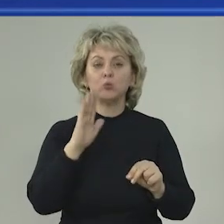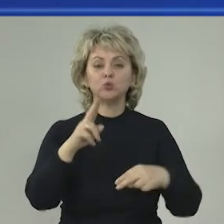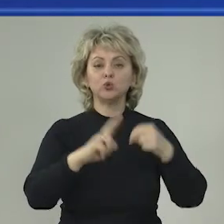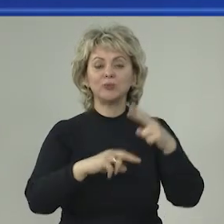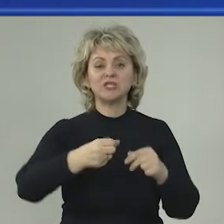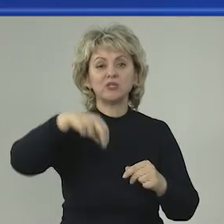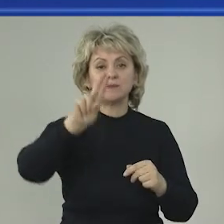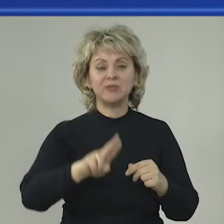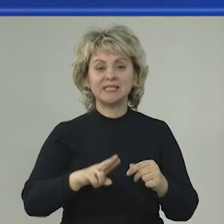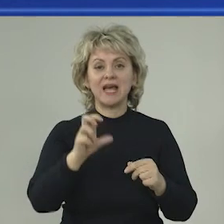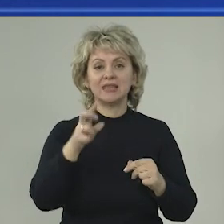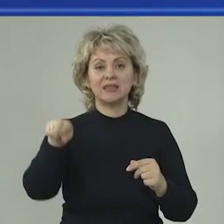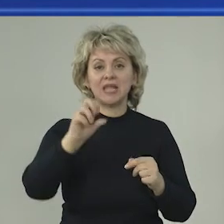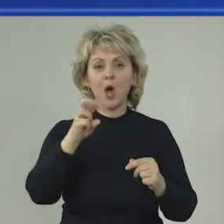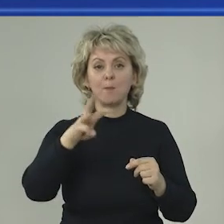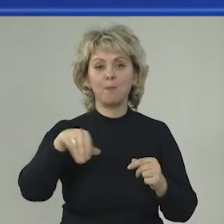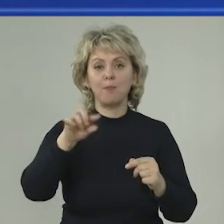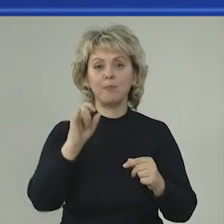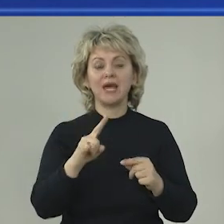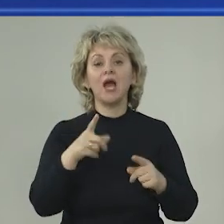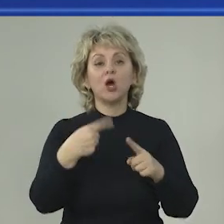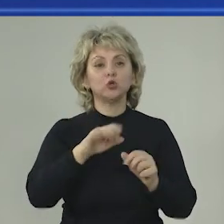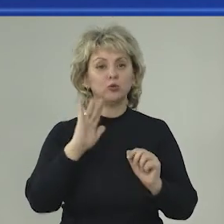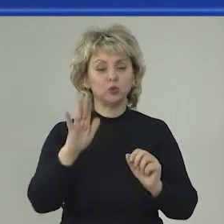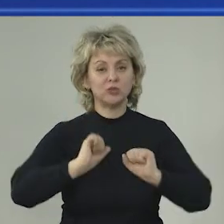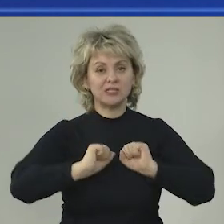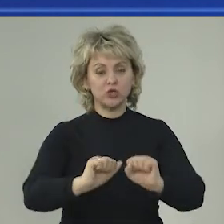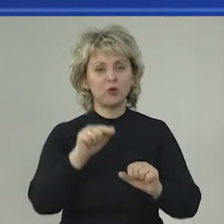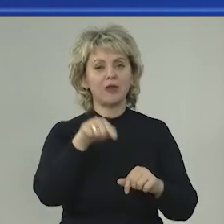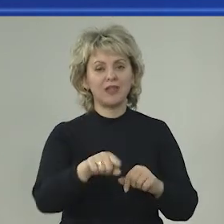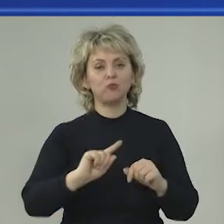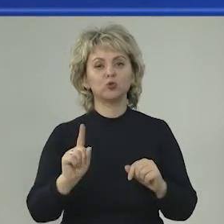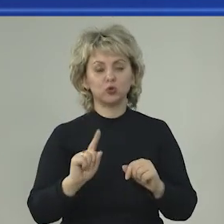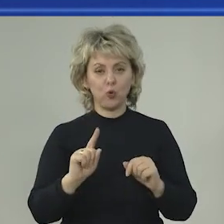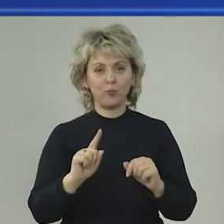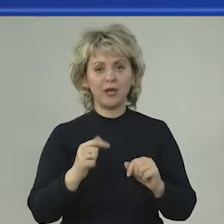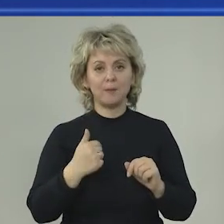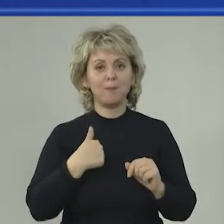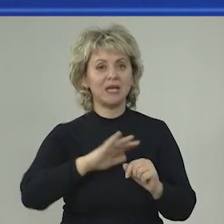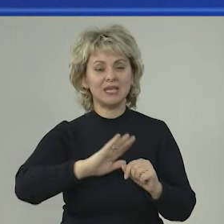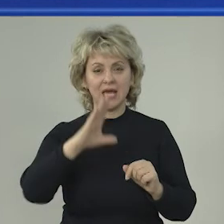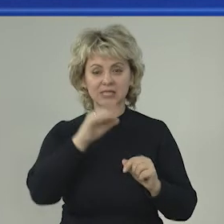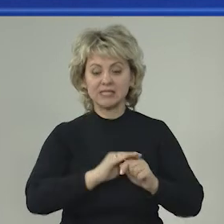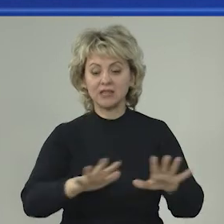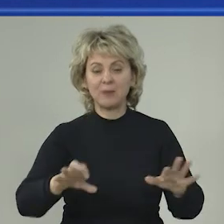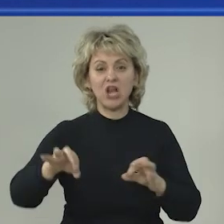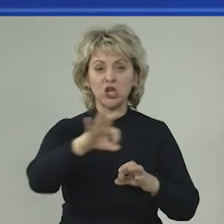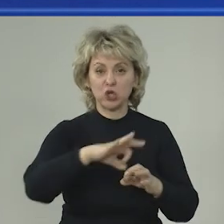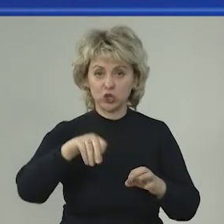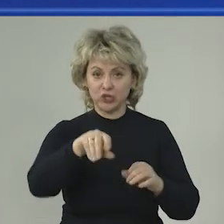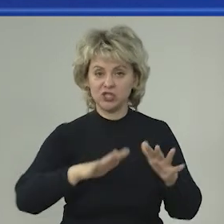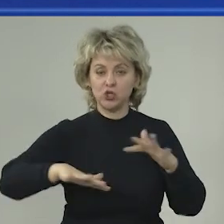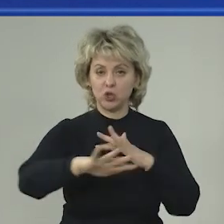Будут построены специальные дамбы, которые будут защищать от того, чтобы мы не затопили лишние